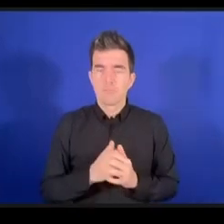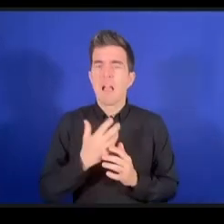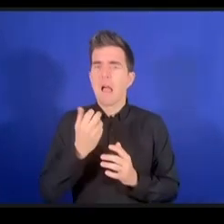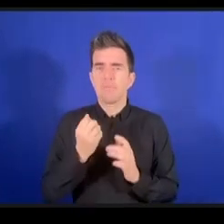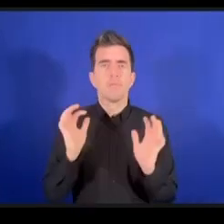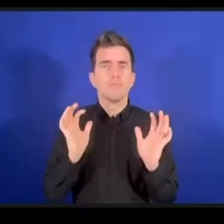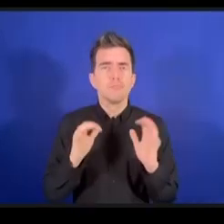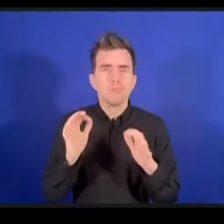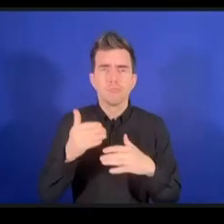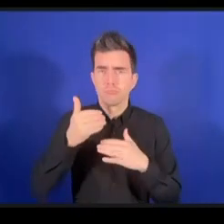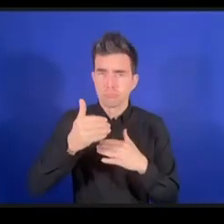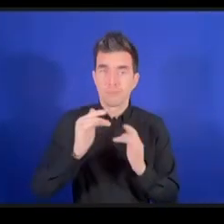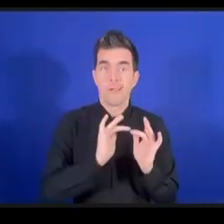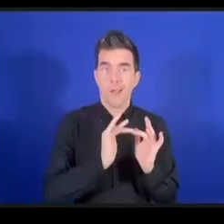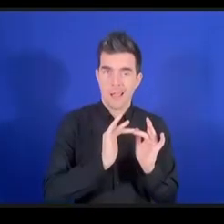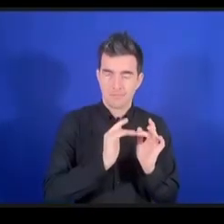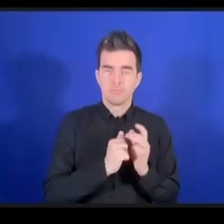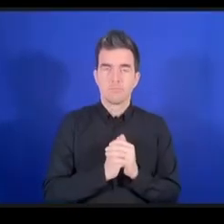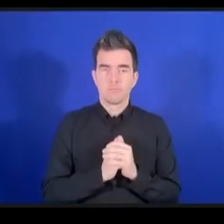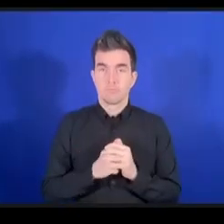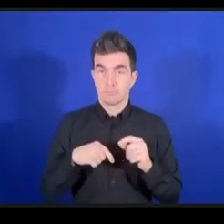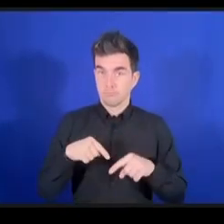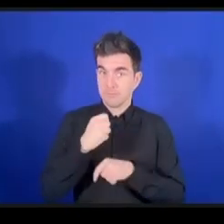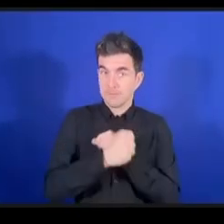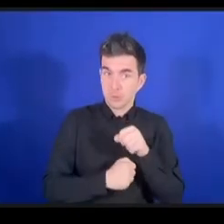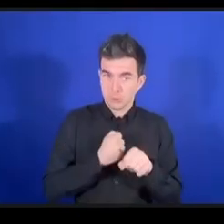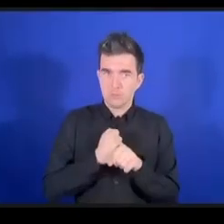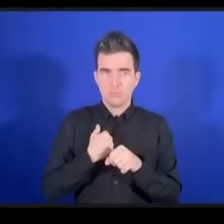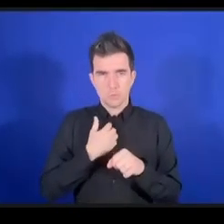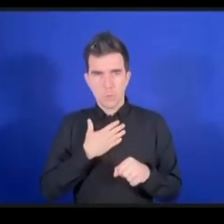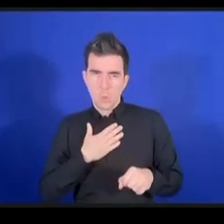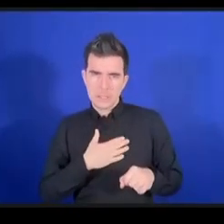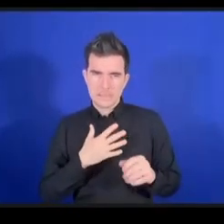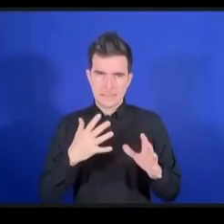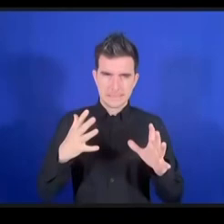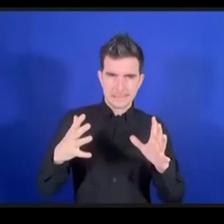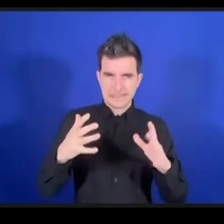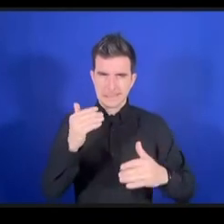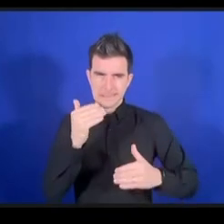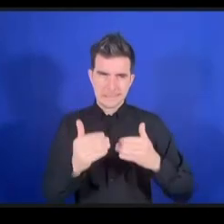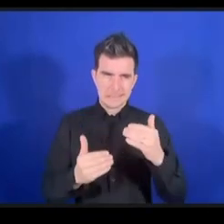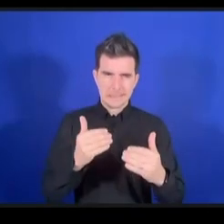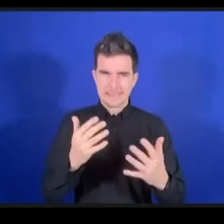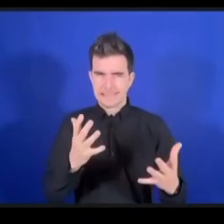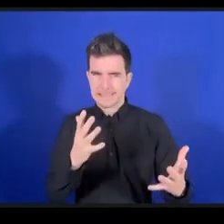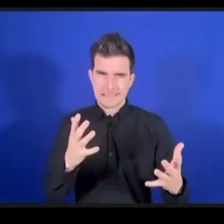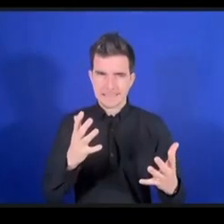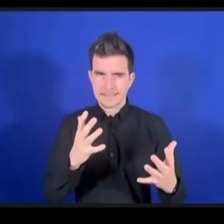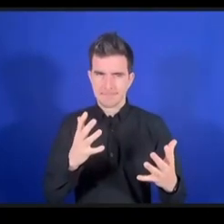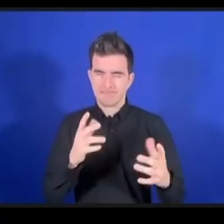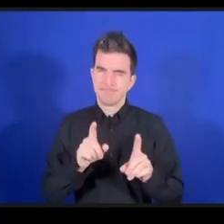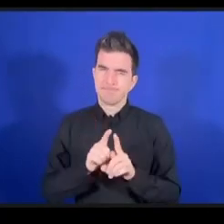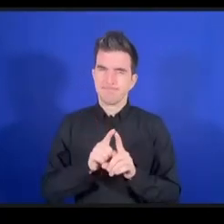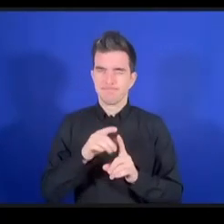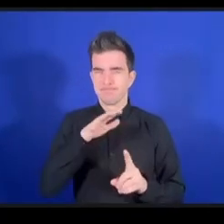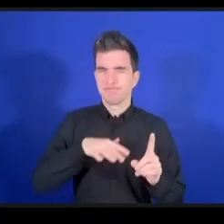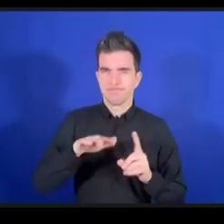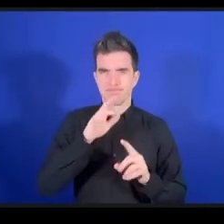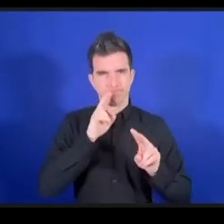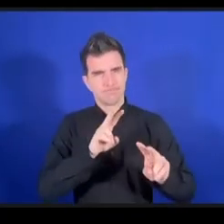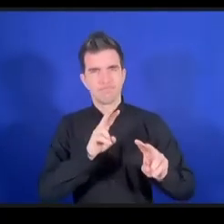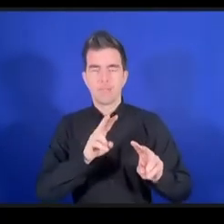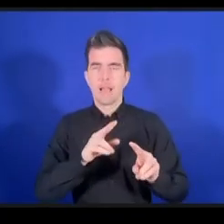الحسي هذه السنة حاولنا أن نعد إحياء هذه الرؤية